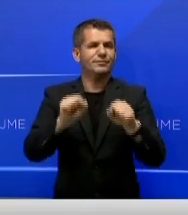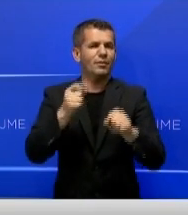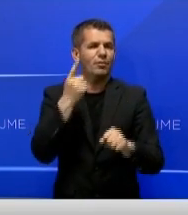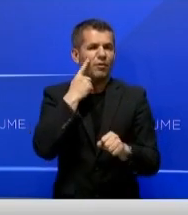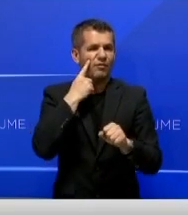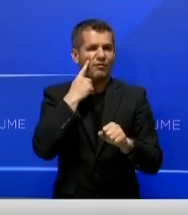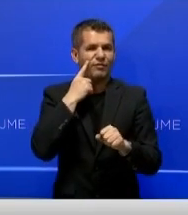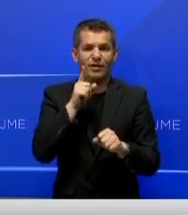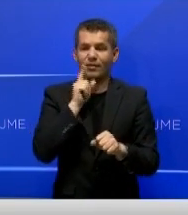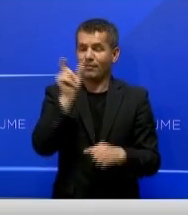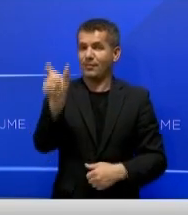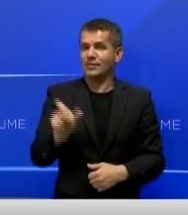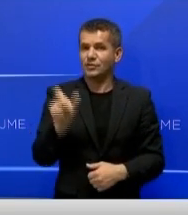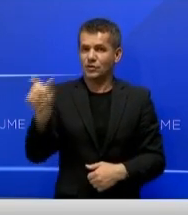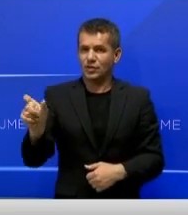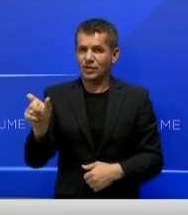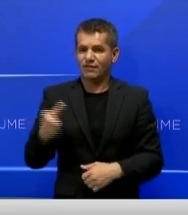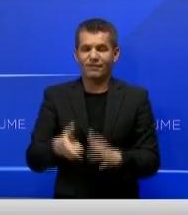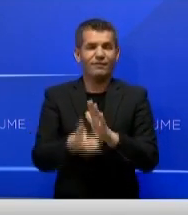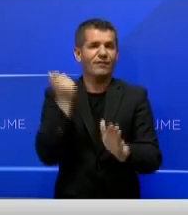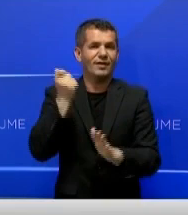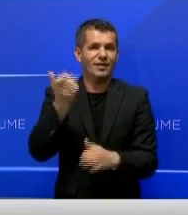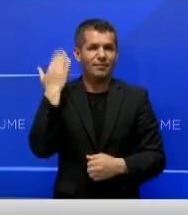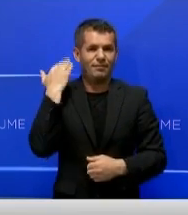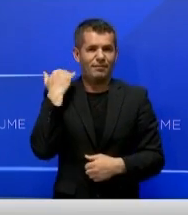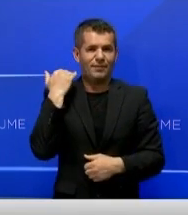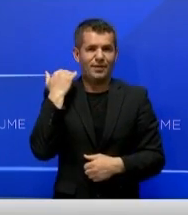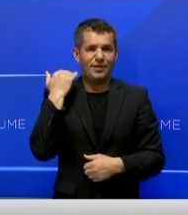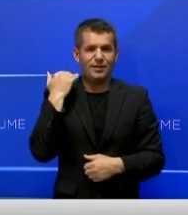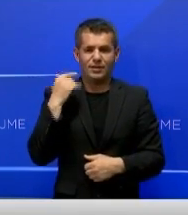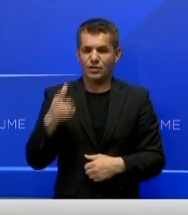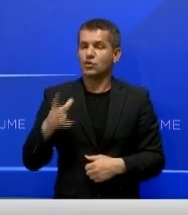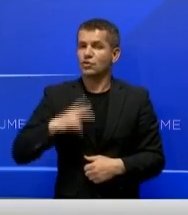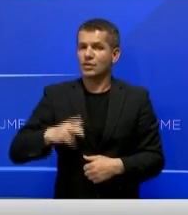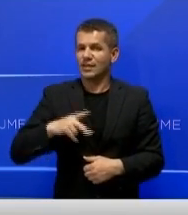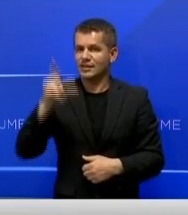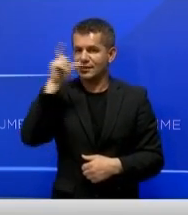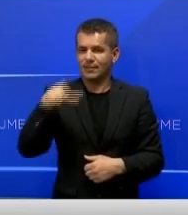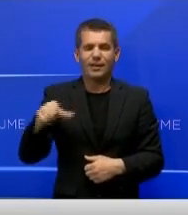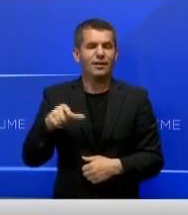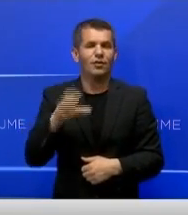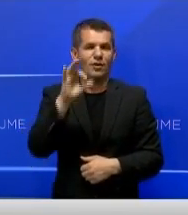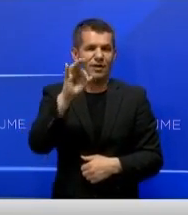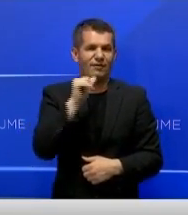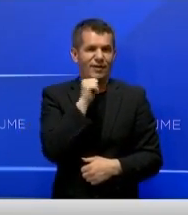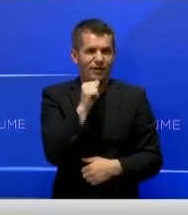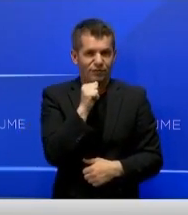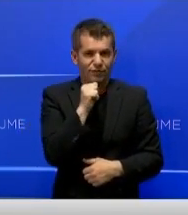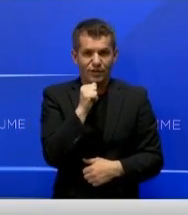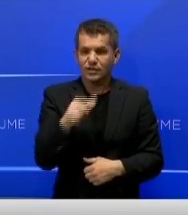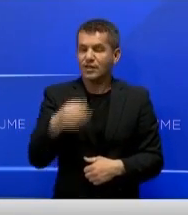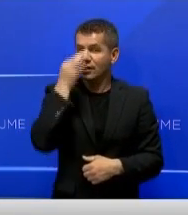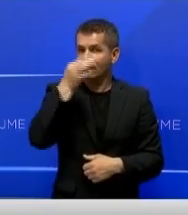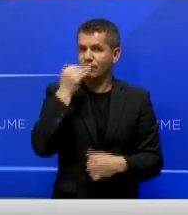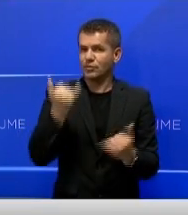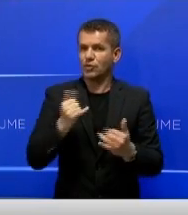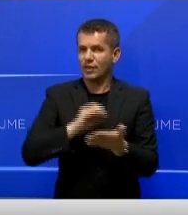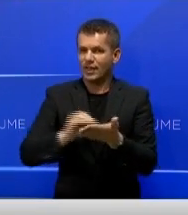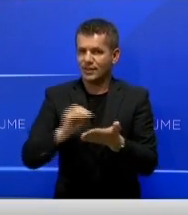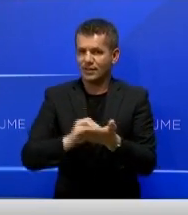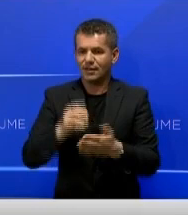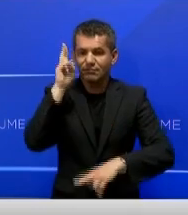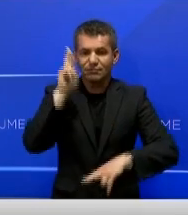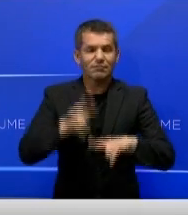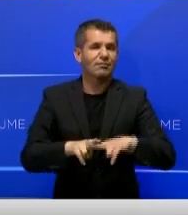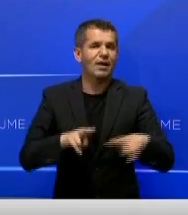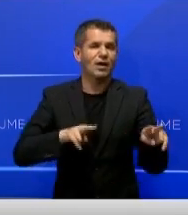në rastin e të pandehurve për vrasje në liderit të iniciatives qytetare Servë Oliver Ivanović. Si pas njëftimit për media, akt vendimi